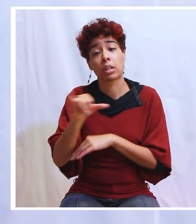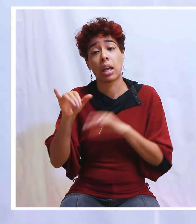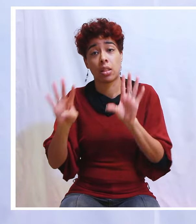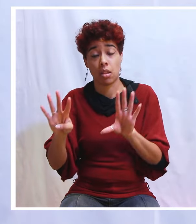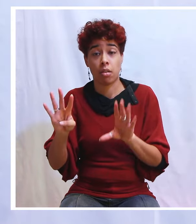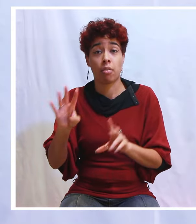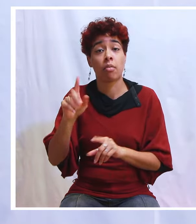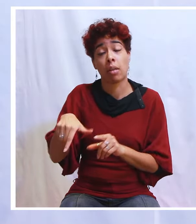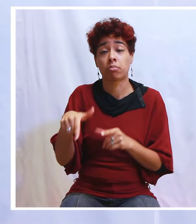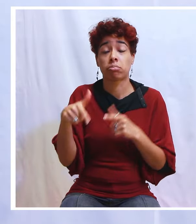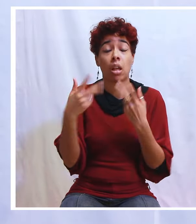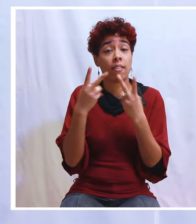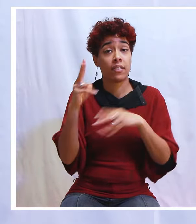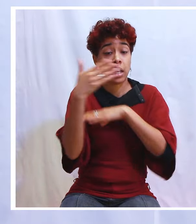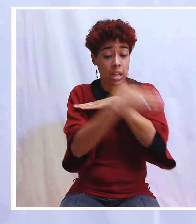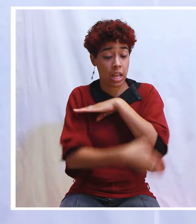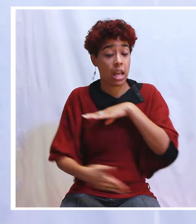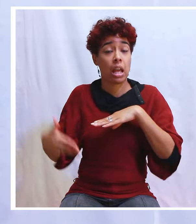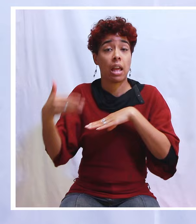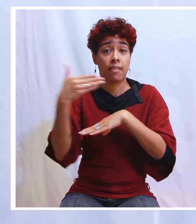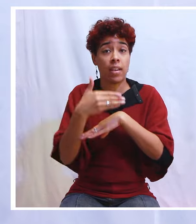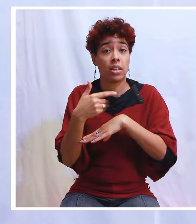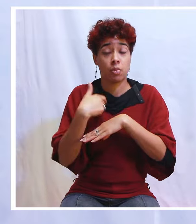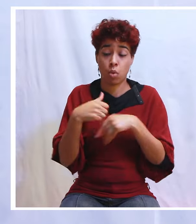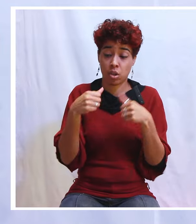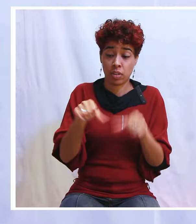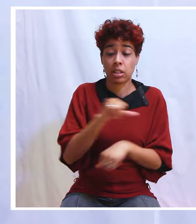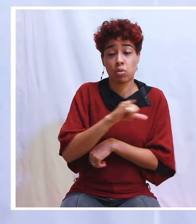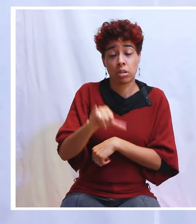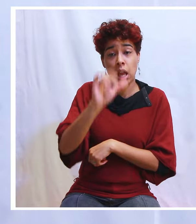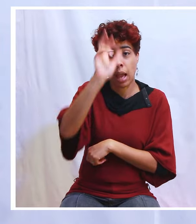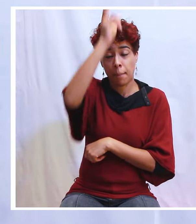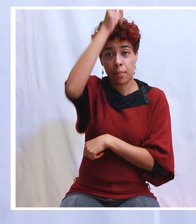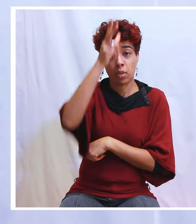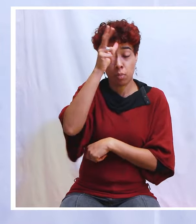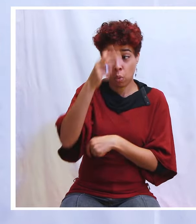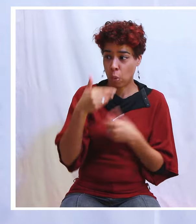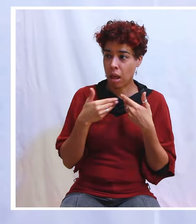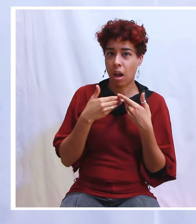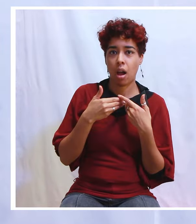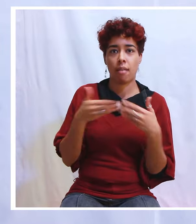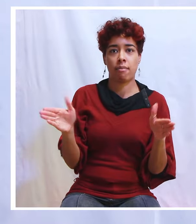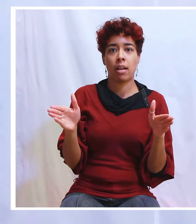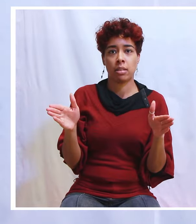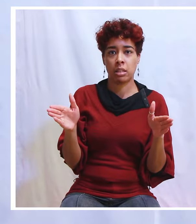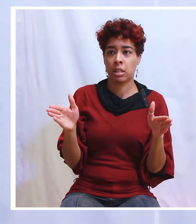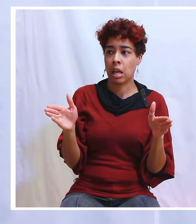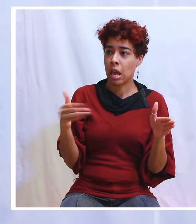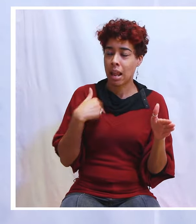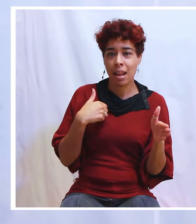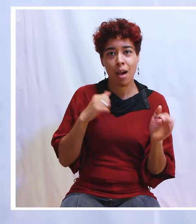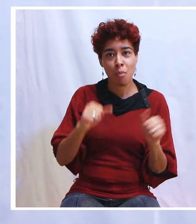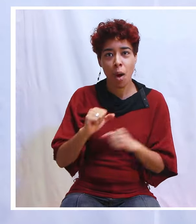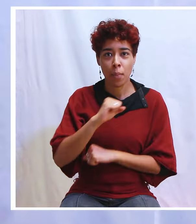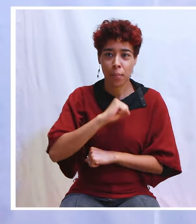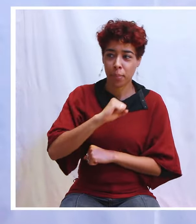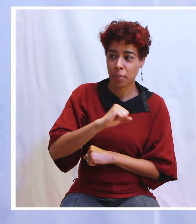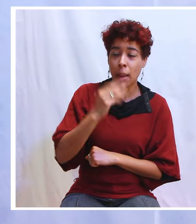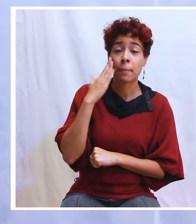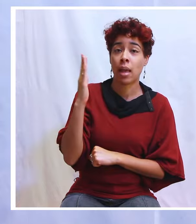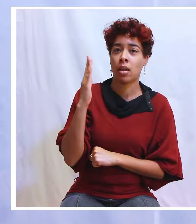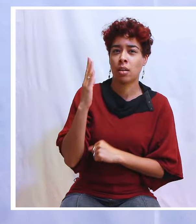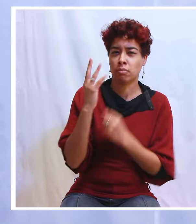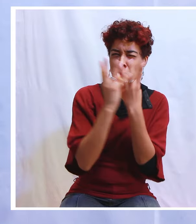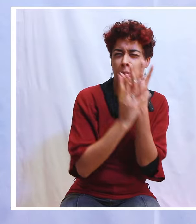Éphèse jusqu'à la Pentecoute car une porte grande et un accès efficace mais ouverte. Mais les adversaires sont nombreux.